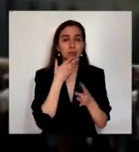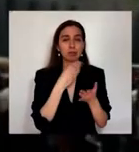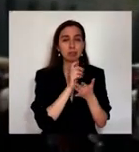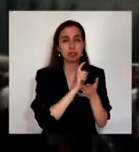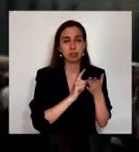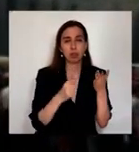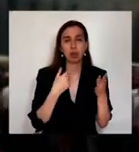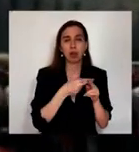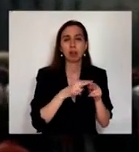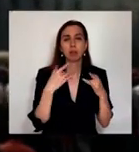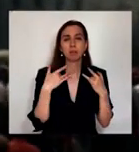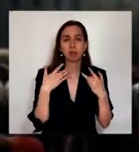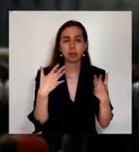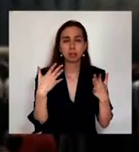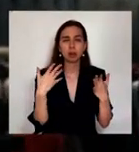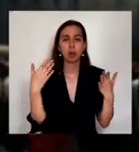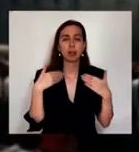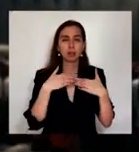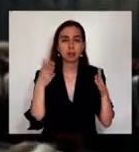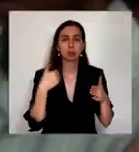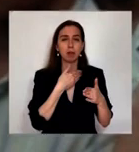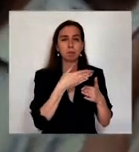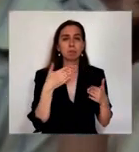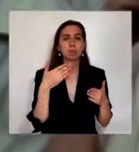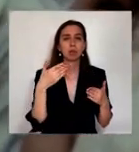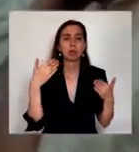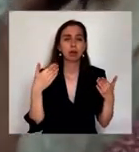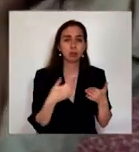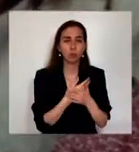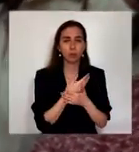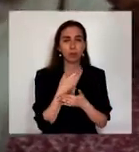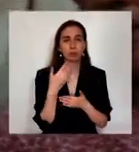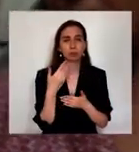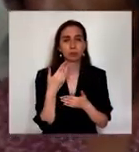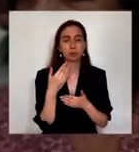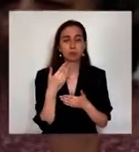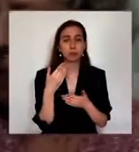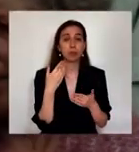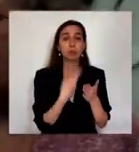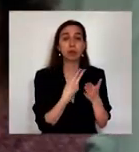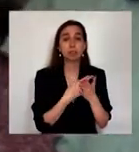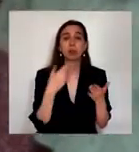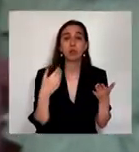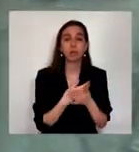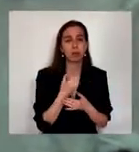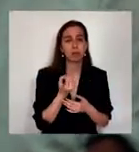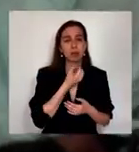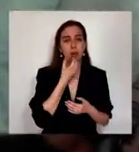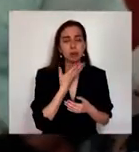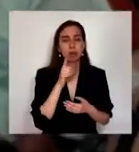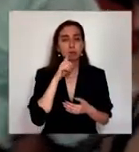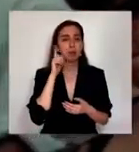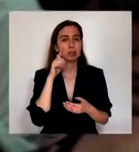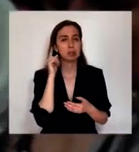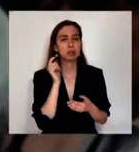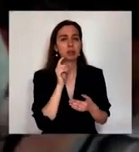нам новые неизвестные страницы в творчестве поэта. Он подарил нам новых прекрасных молодых чтецов, самый юный из